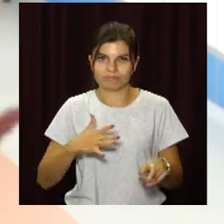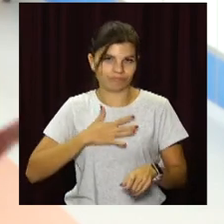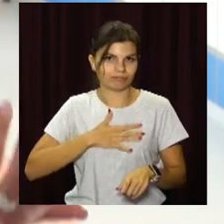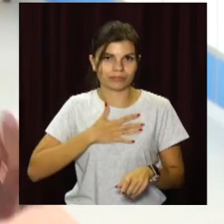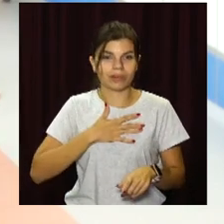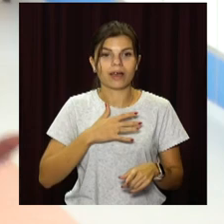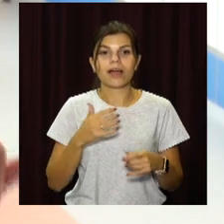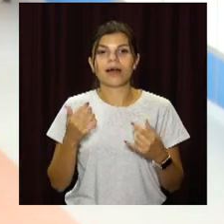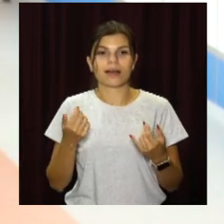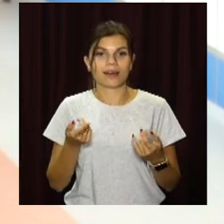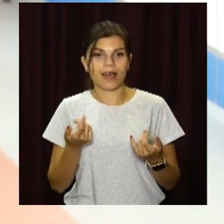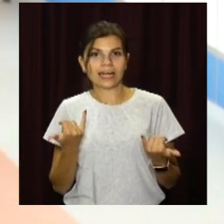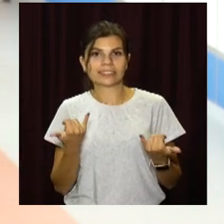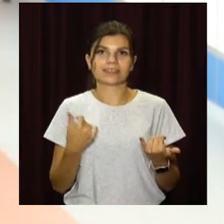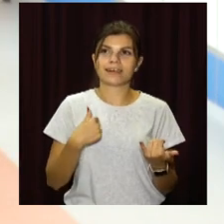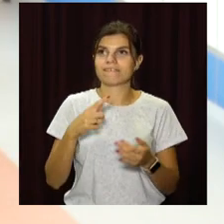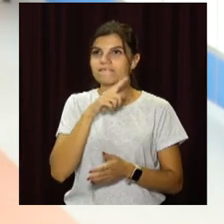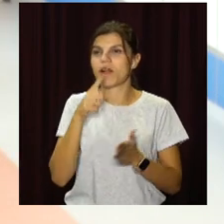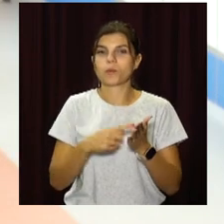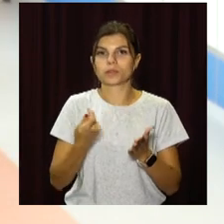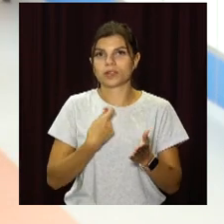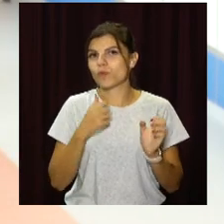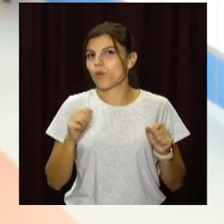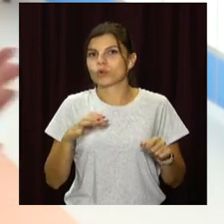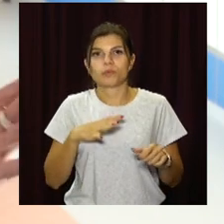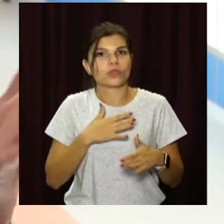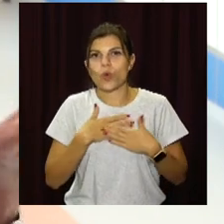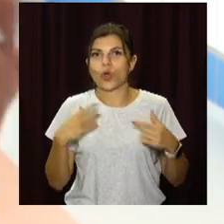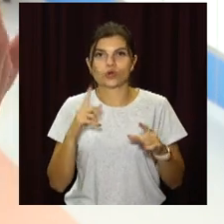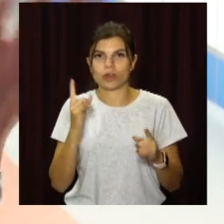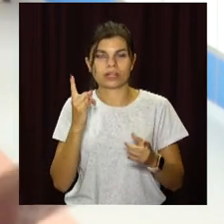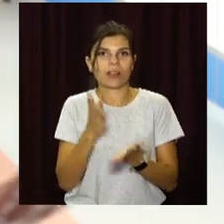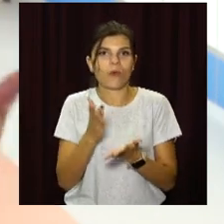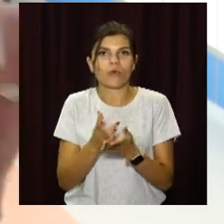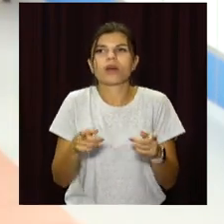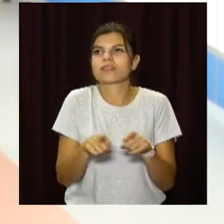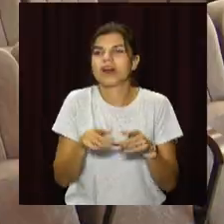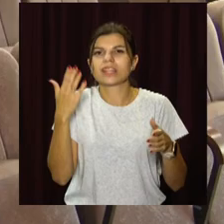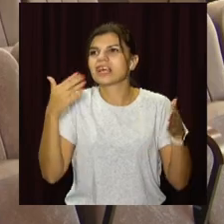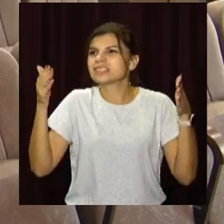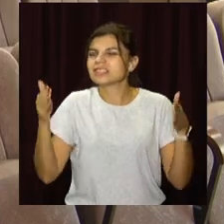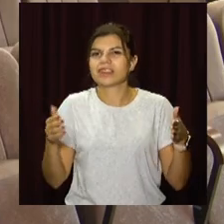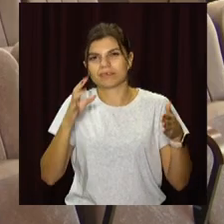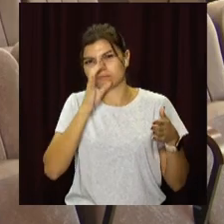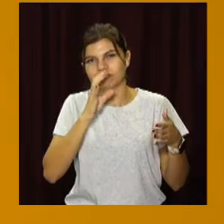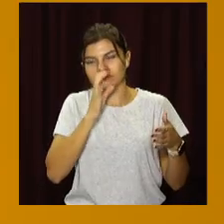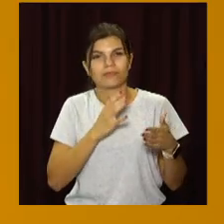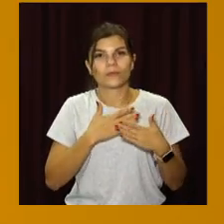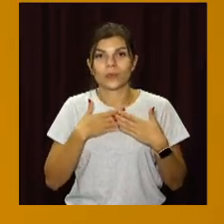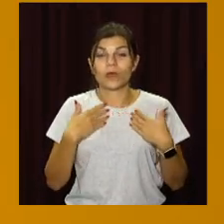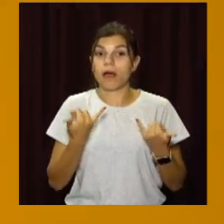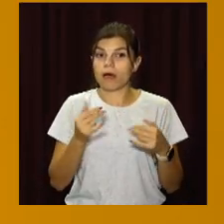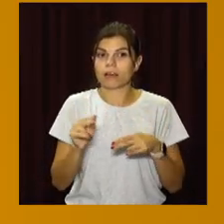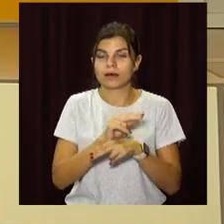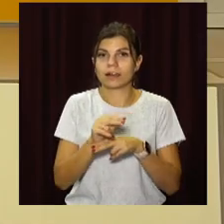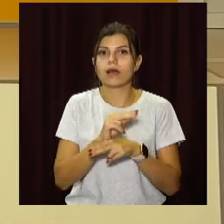задаєшся собі таким питанням, що, може, і не хочеться, щоб дитина знаходилася в таких стінах школи. Капітальний ремонт гімназії